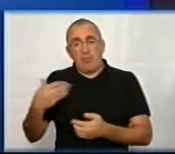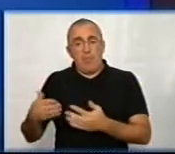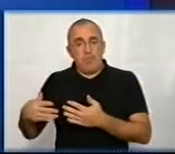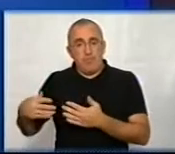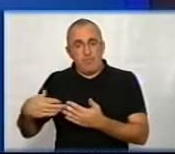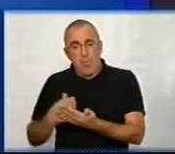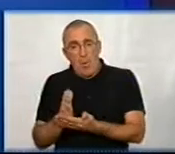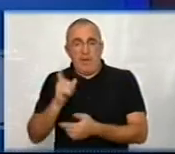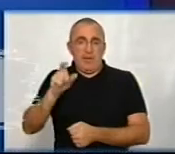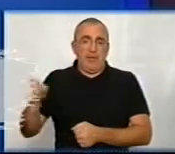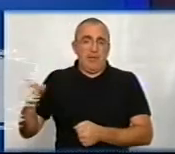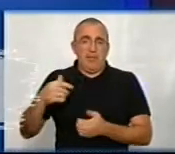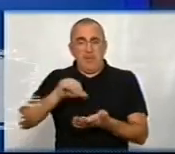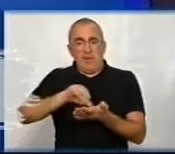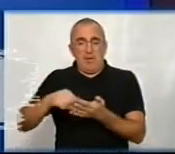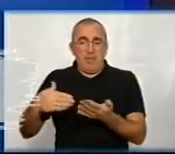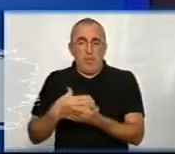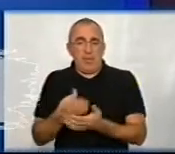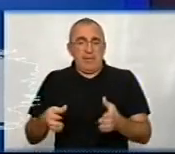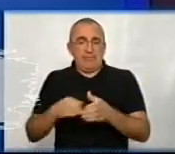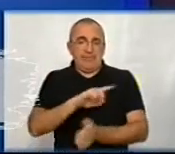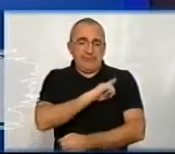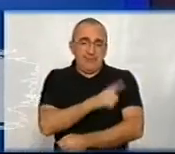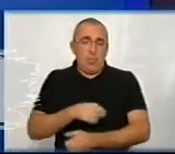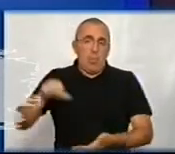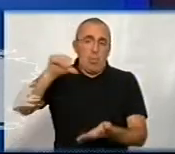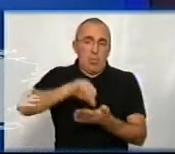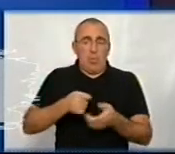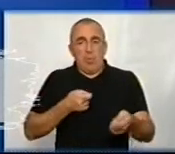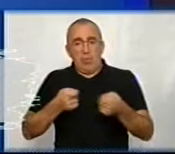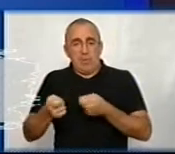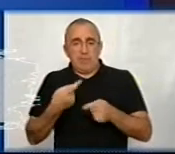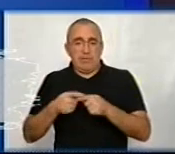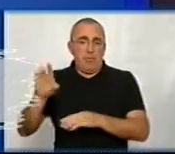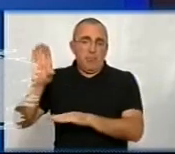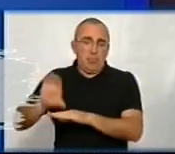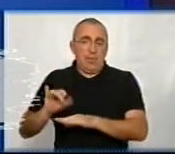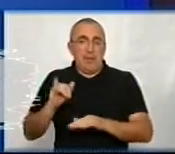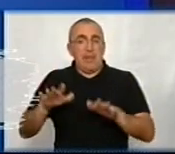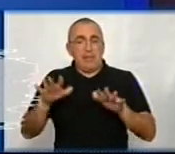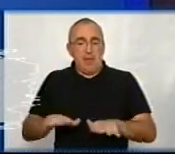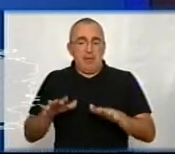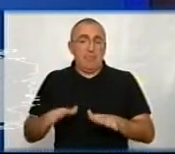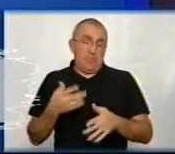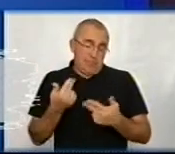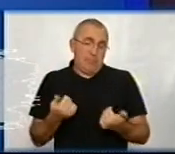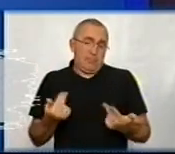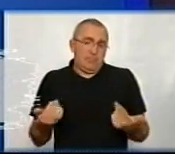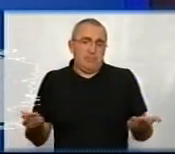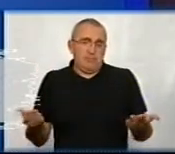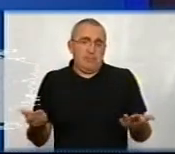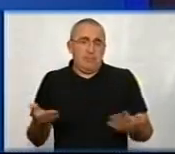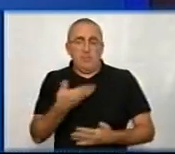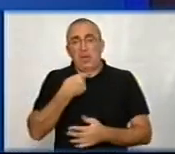або тих чи інших представників політичних сил за участь у управлінні цим бюджетом. Зокрема, і на місцях, от, власне, ми говоримо. Звичайно, Ну, ми,